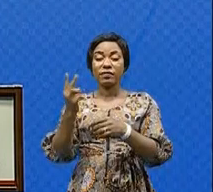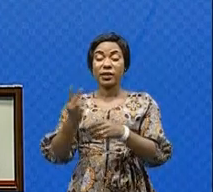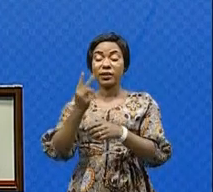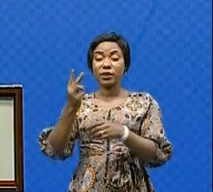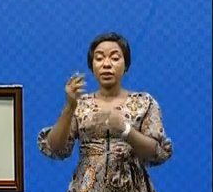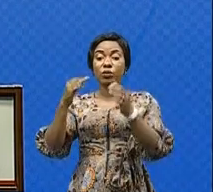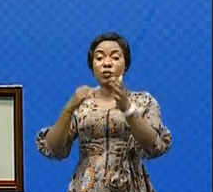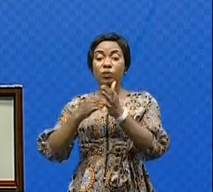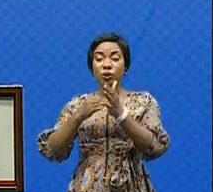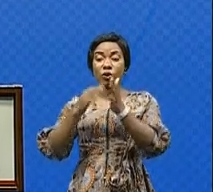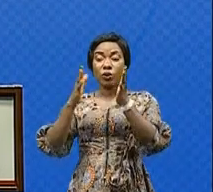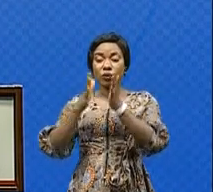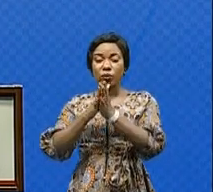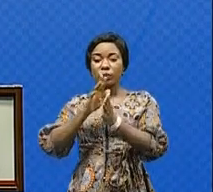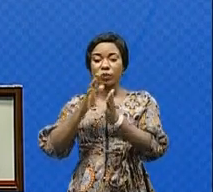2021.